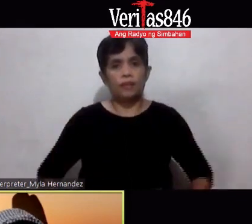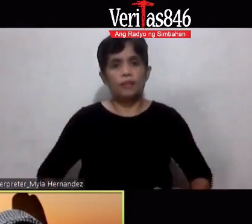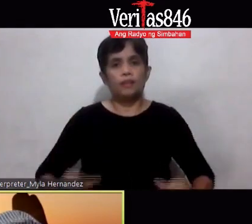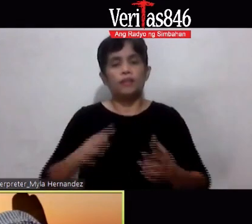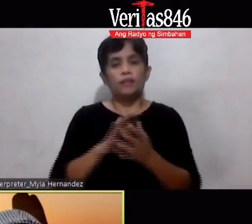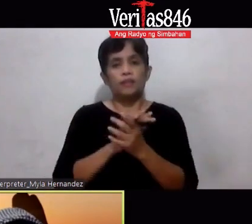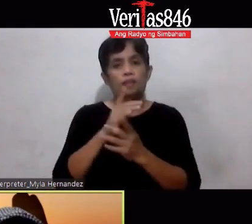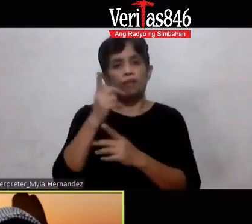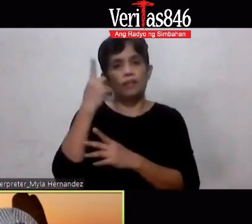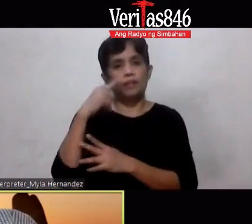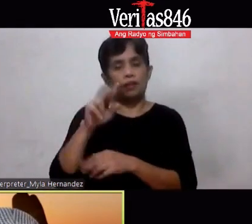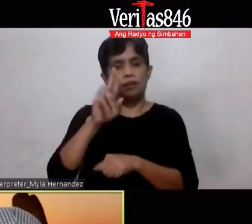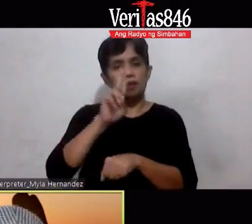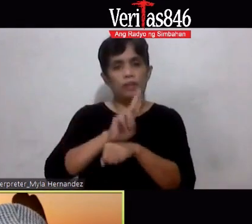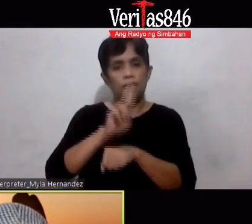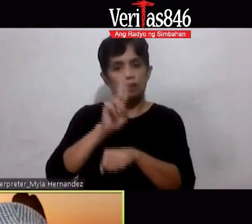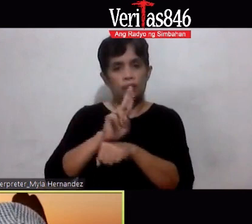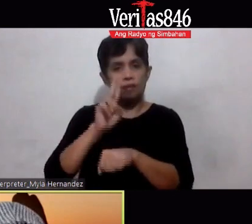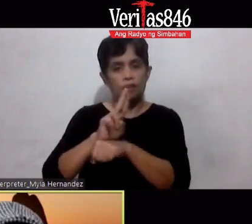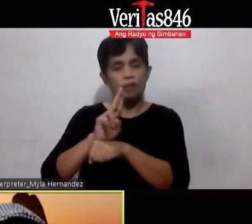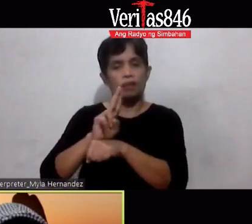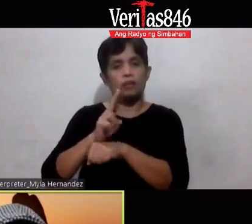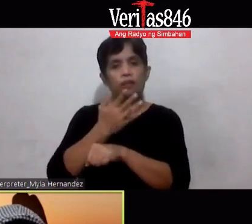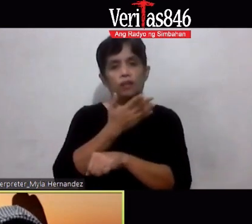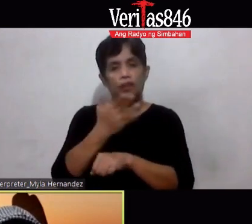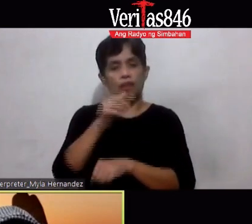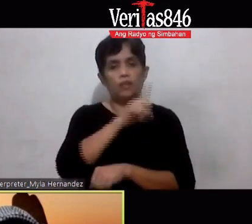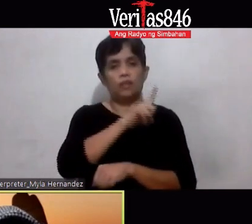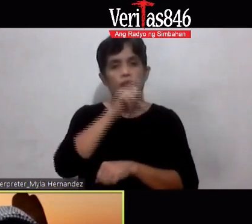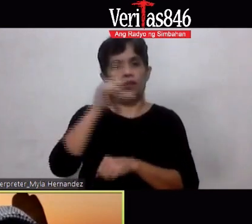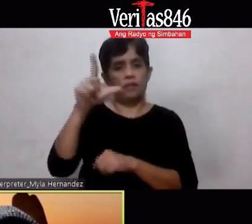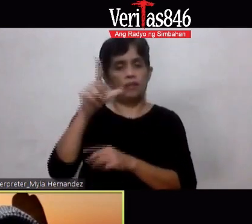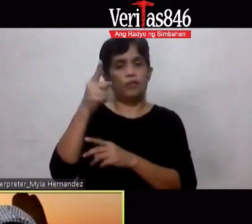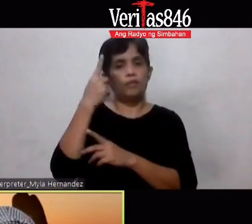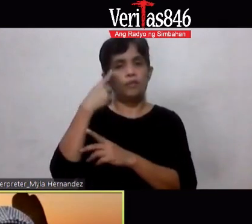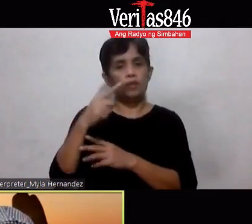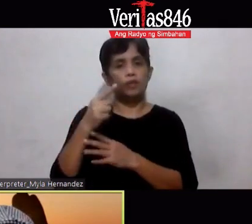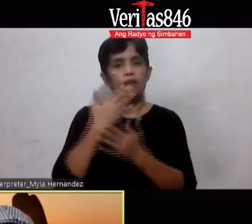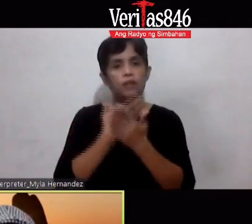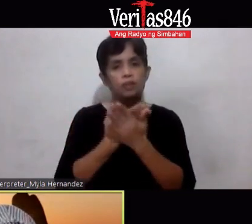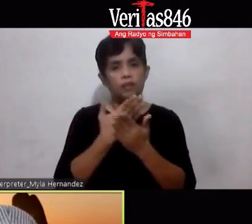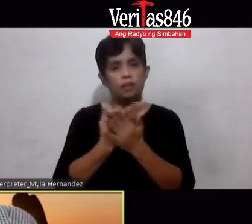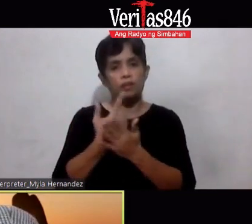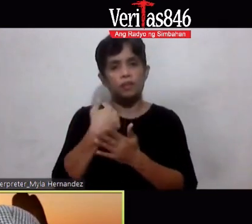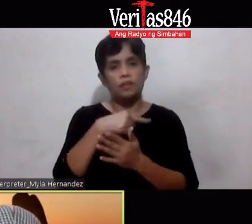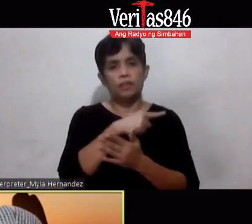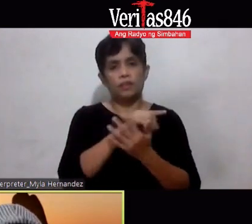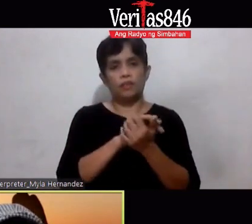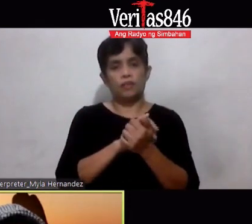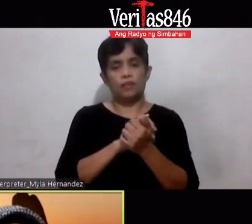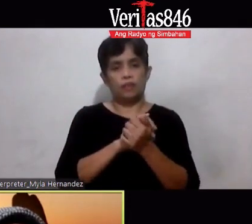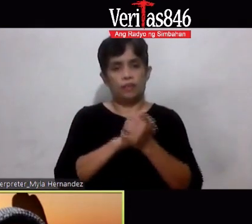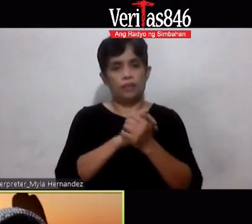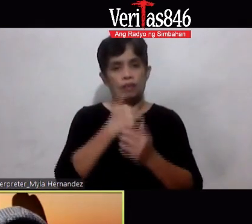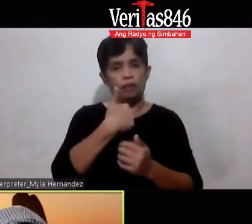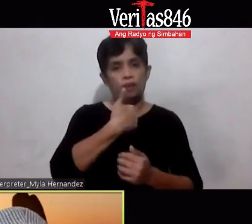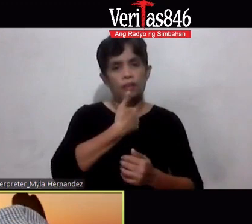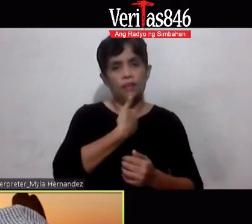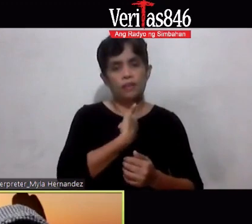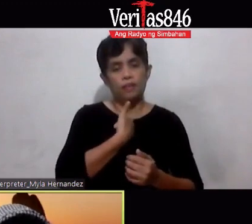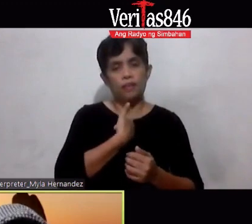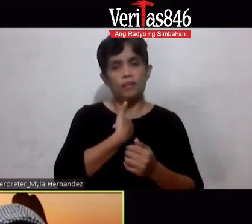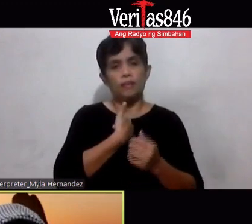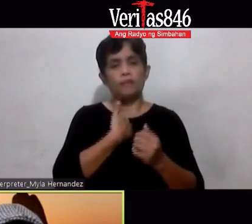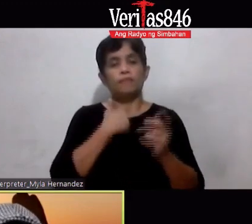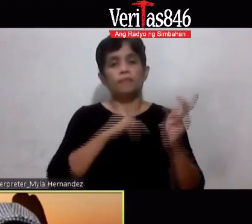kanilang kamalayan Para magamit mo Magamit mo ito O Lord Para sa'y katataguyod Ng aming sarili Ng